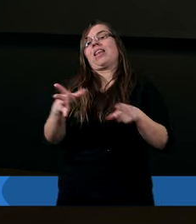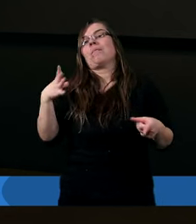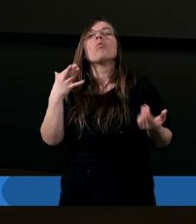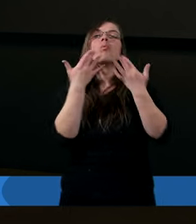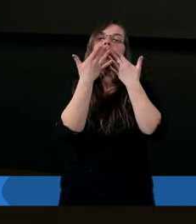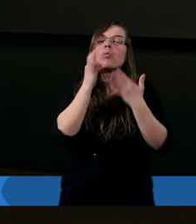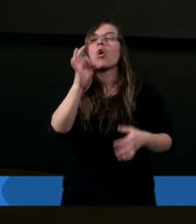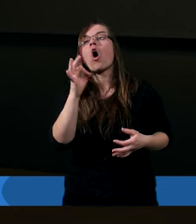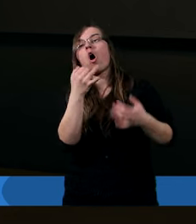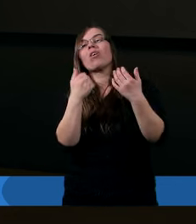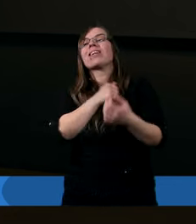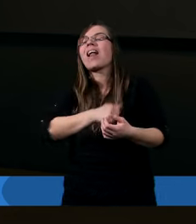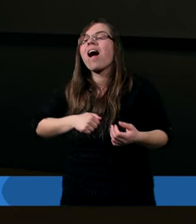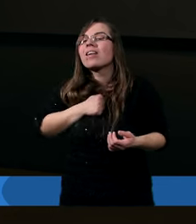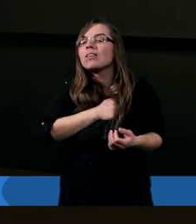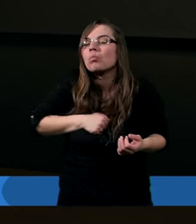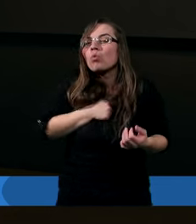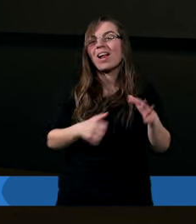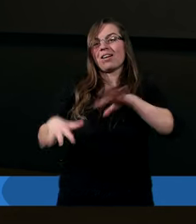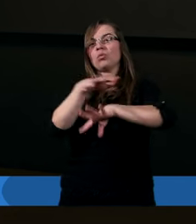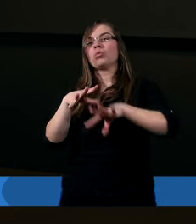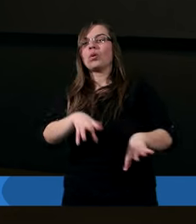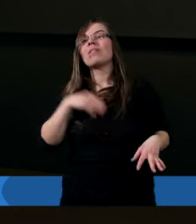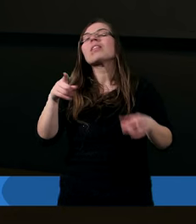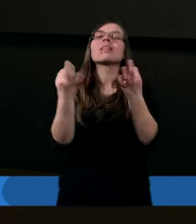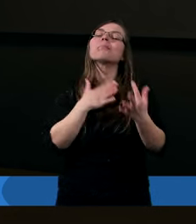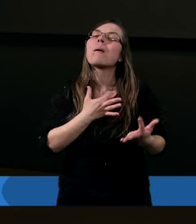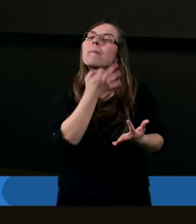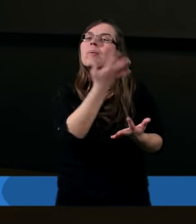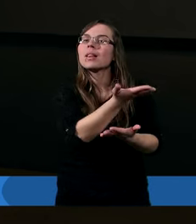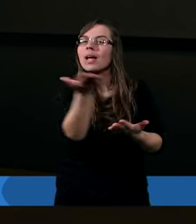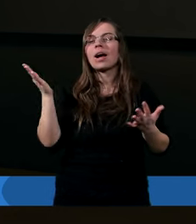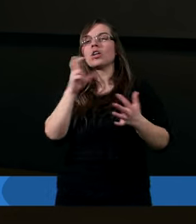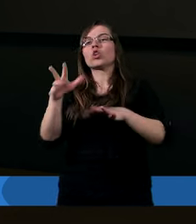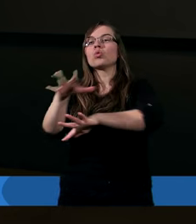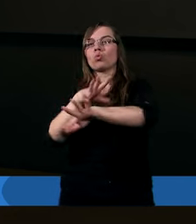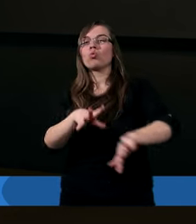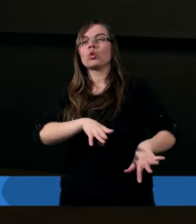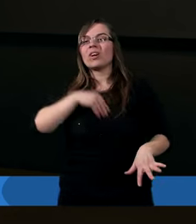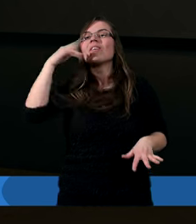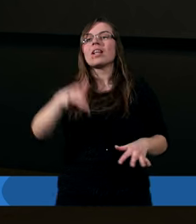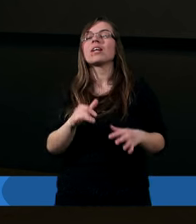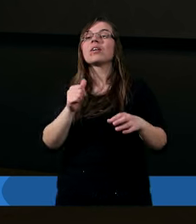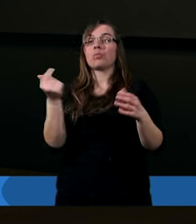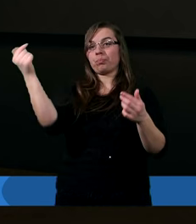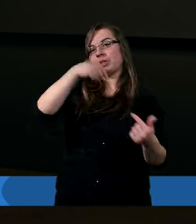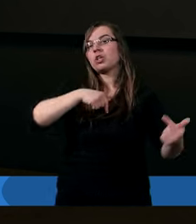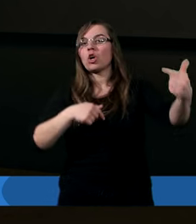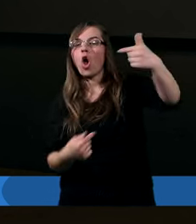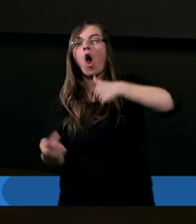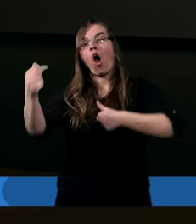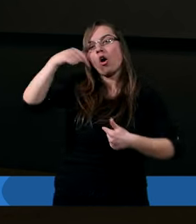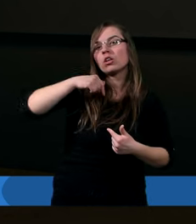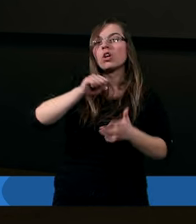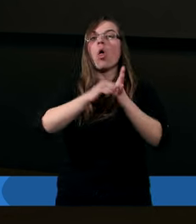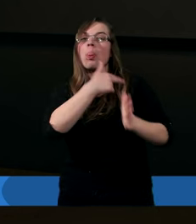Mówiliśmy o zasmucaniu Ducha Świętego. Teraz mam pytanie. Czy Duch Święty, gdy przychodzi do nas